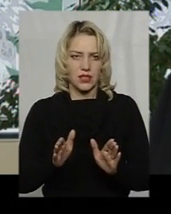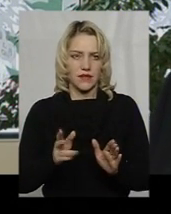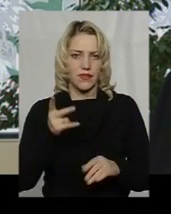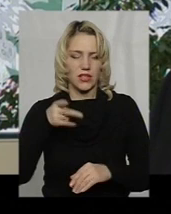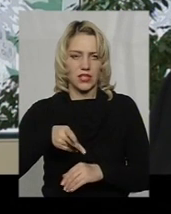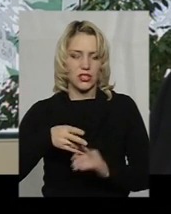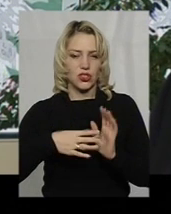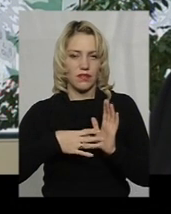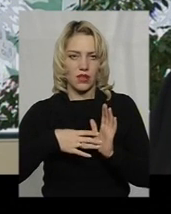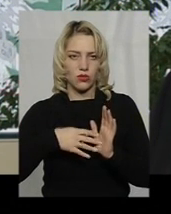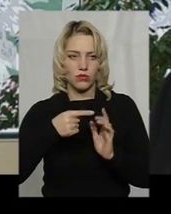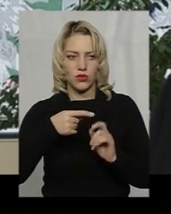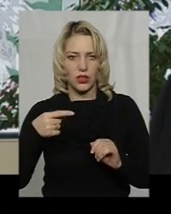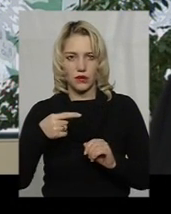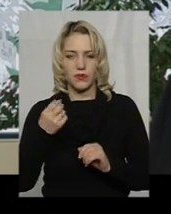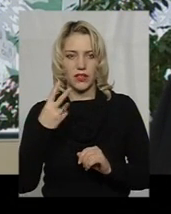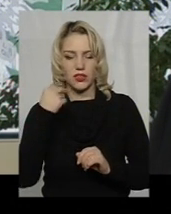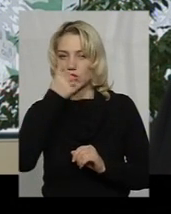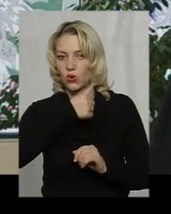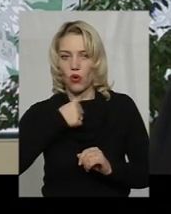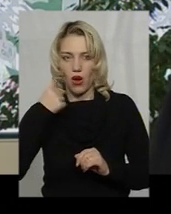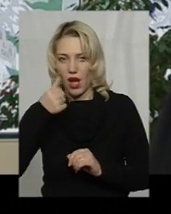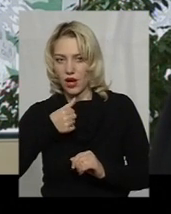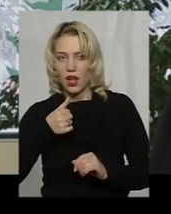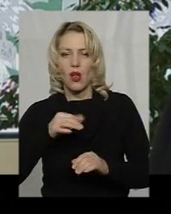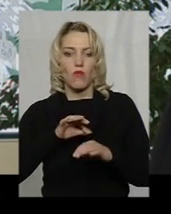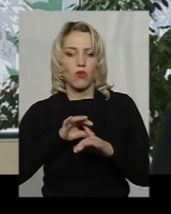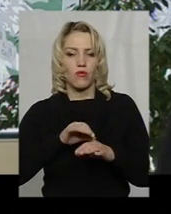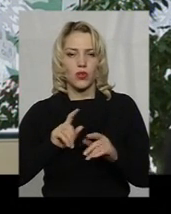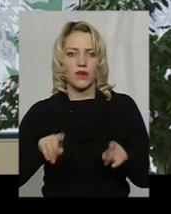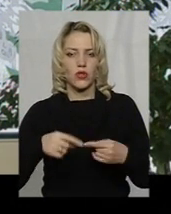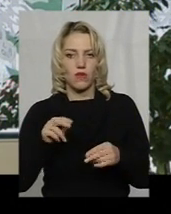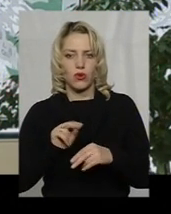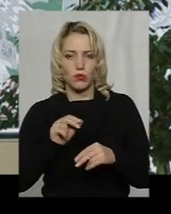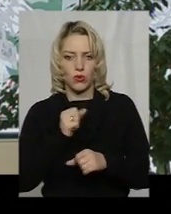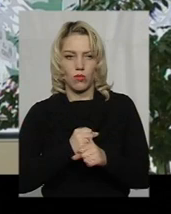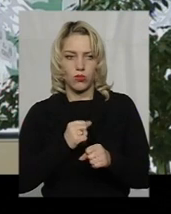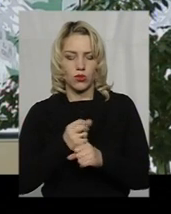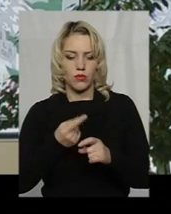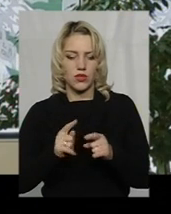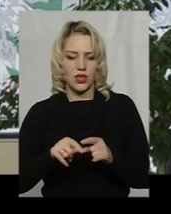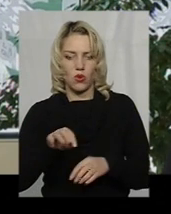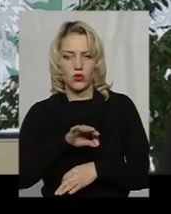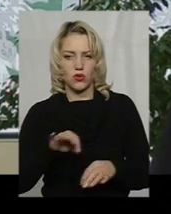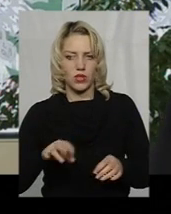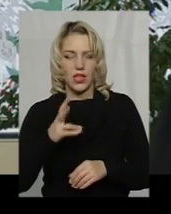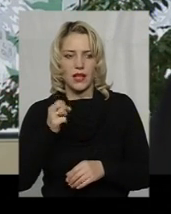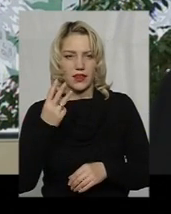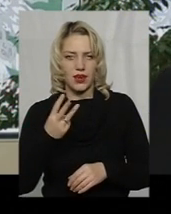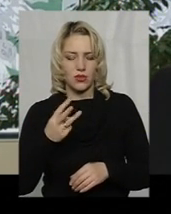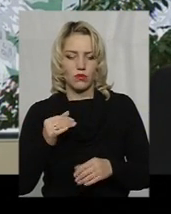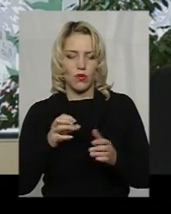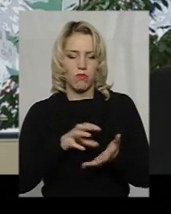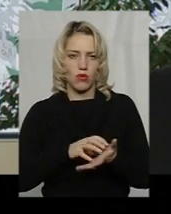2009-2012 роках проводили відновлювані роботи. По цим конструкціям на третьому блоці, на